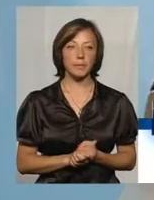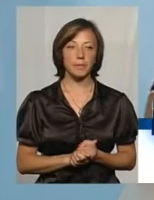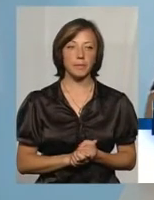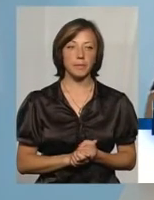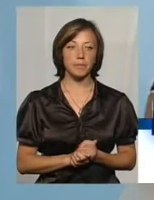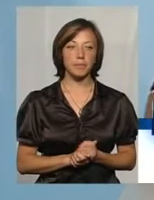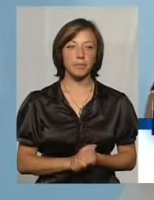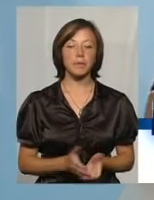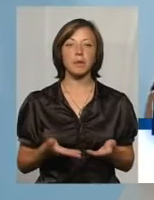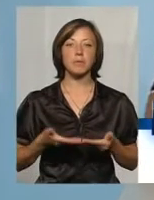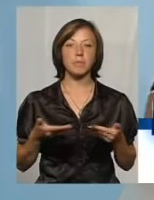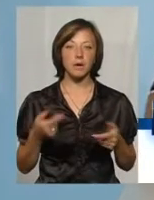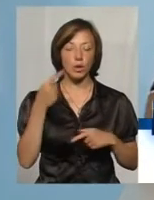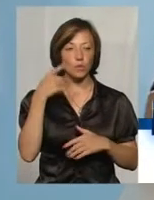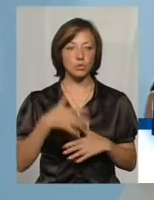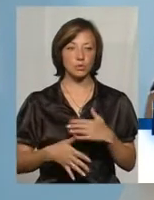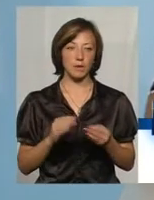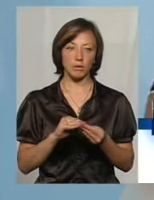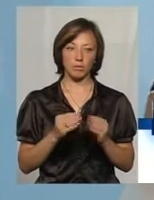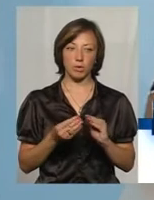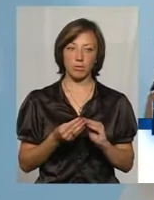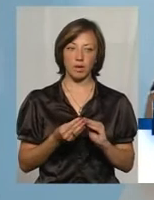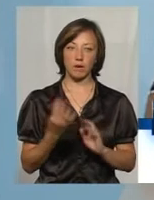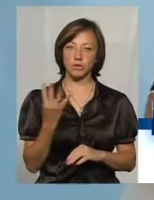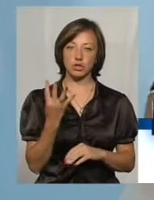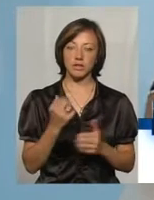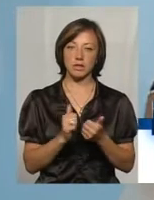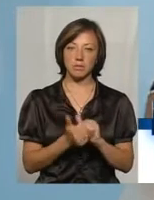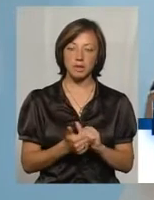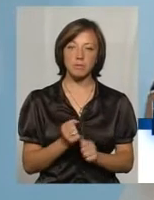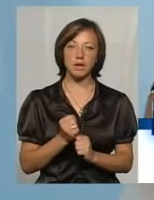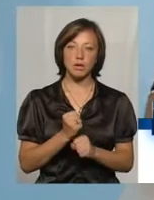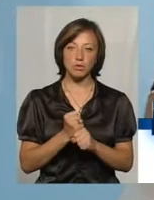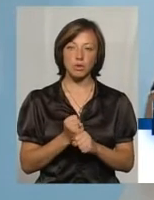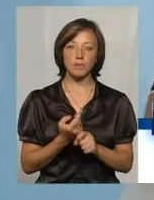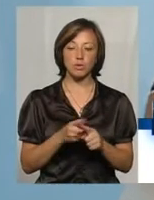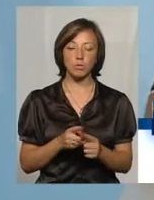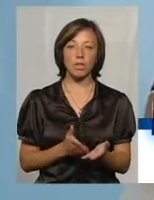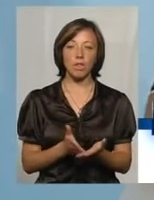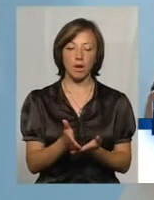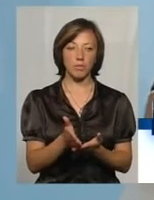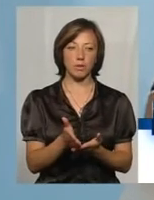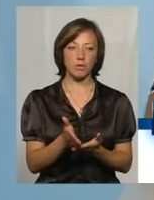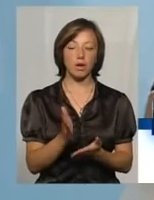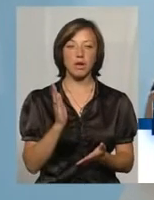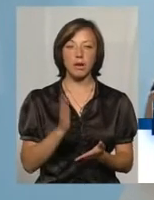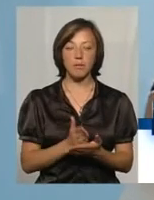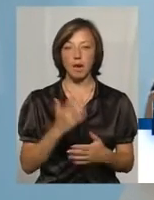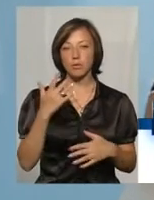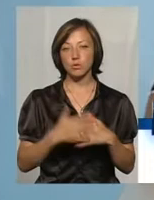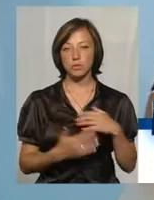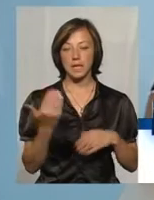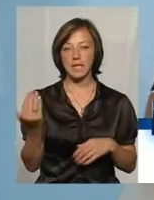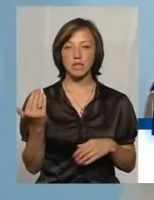Ми розуміємо проблему четвертої зміни і працюємо в цьому плані. Маємо розуміння зі